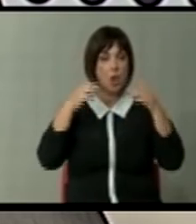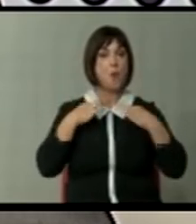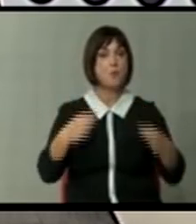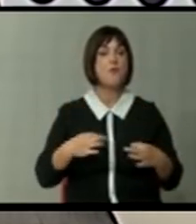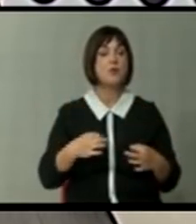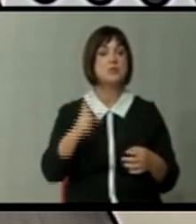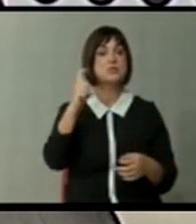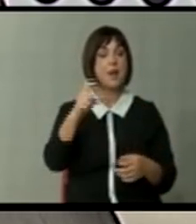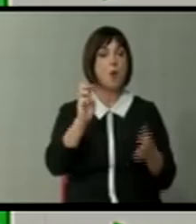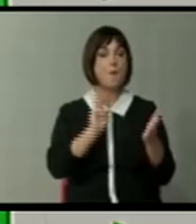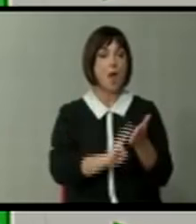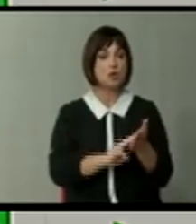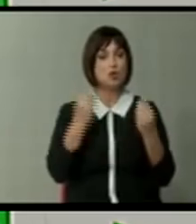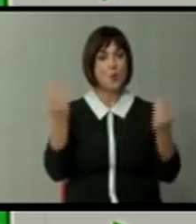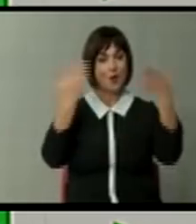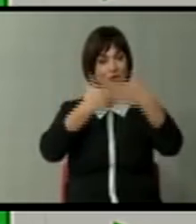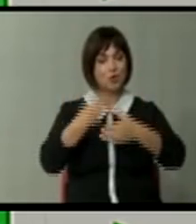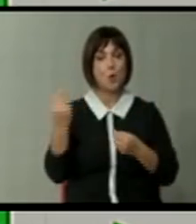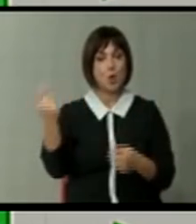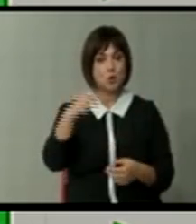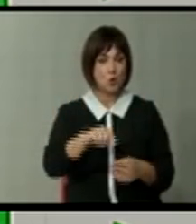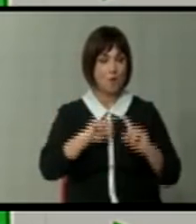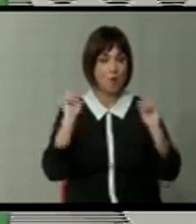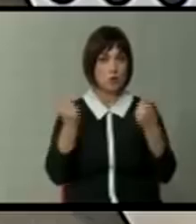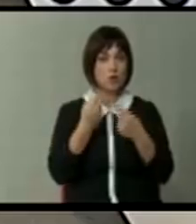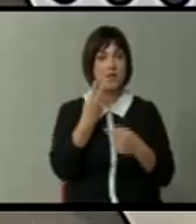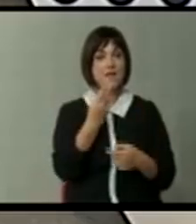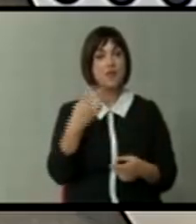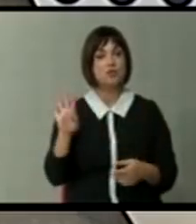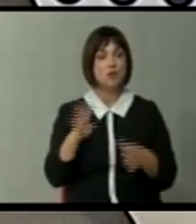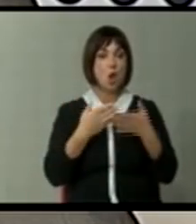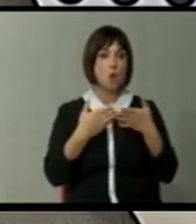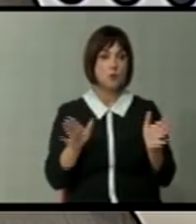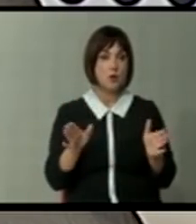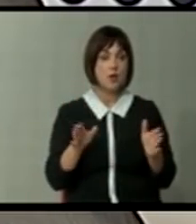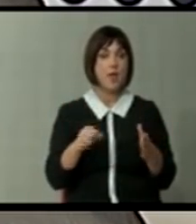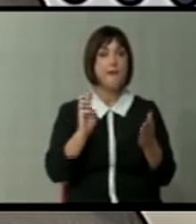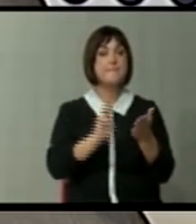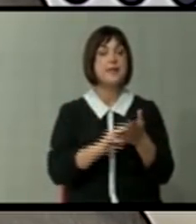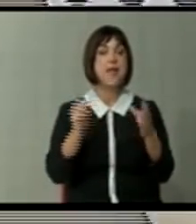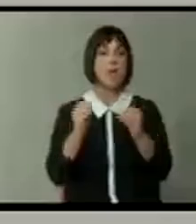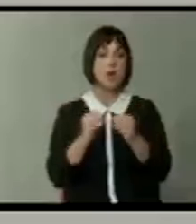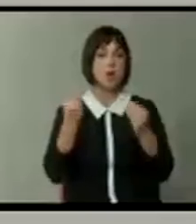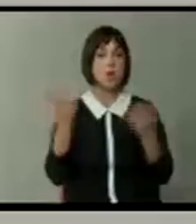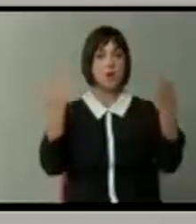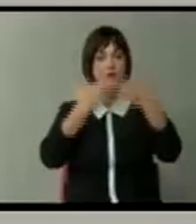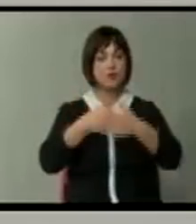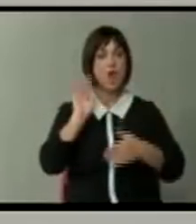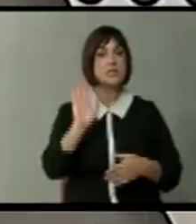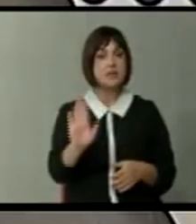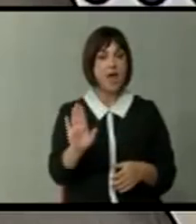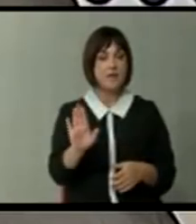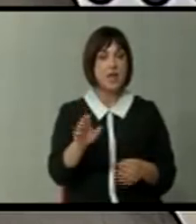Самуил Малчевски. Добра вечер. Добре дојдовте во студиото на 24. отворено. Мерс Волбилјали, добра вечер за вас.